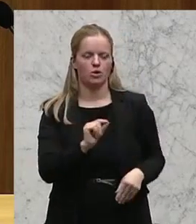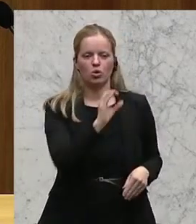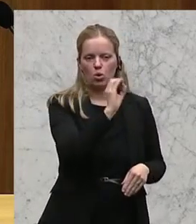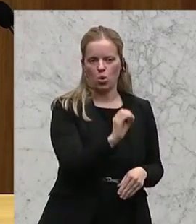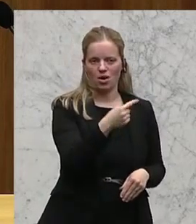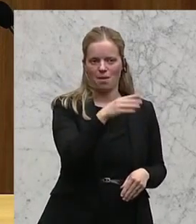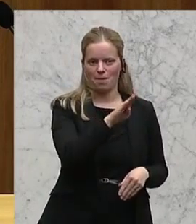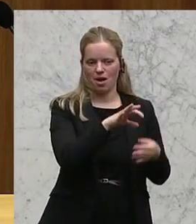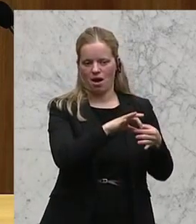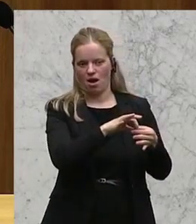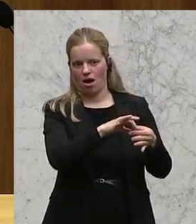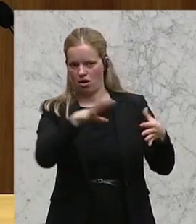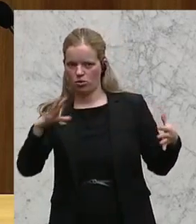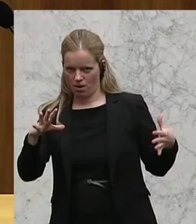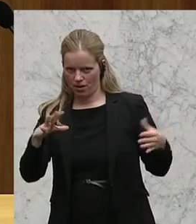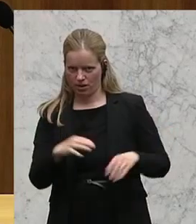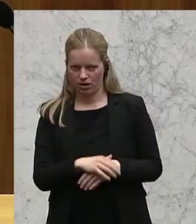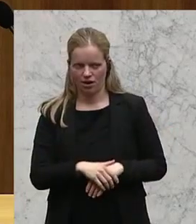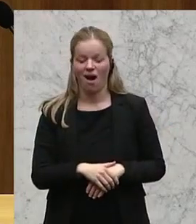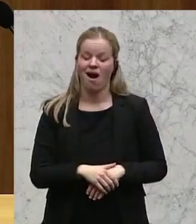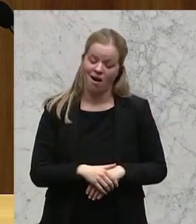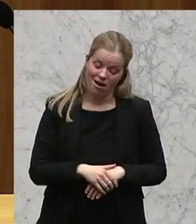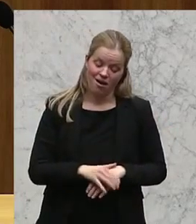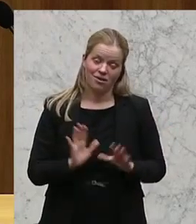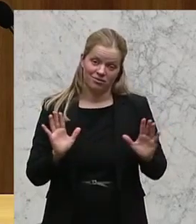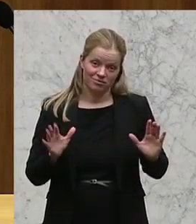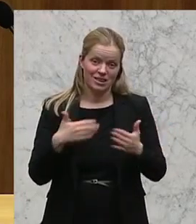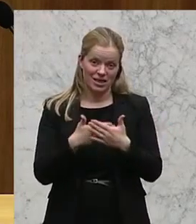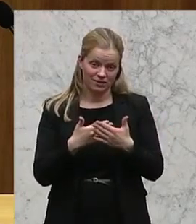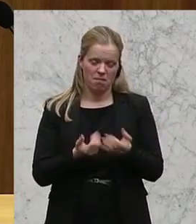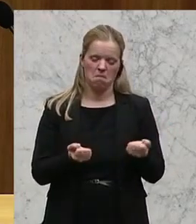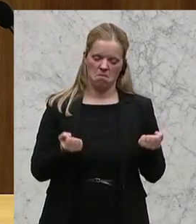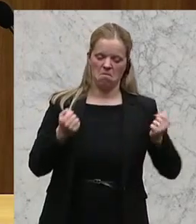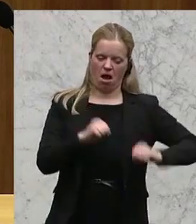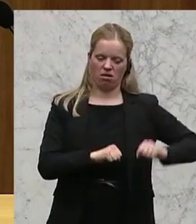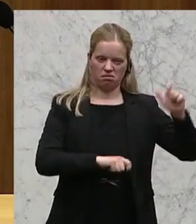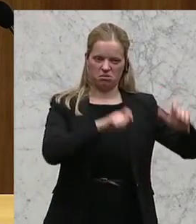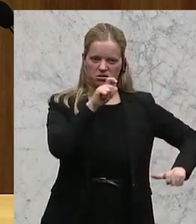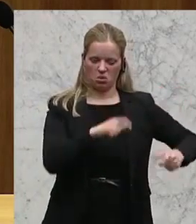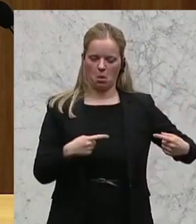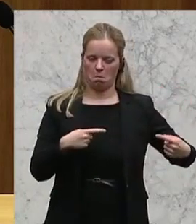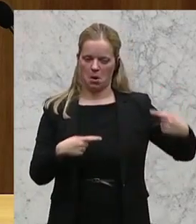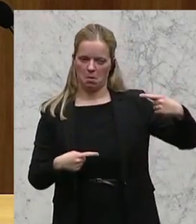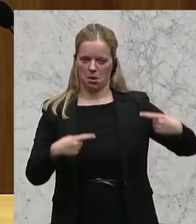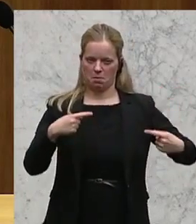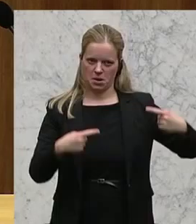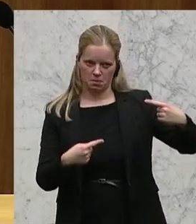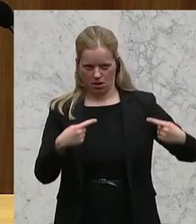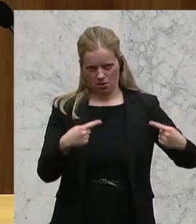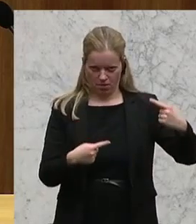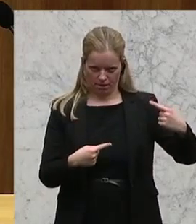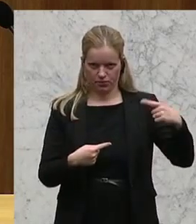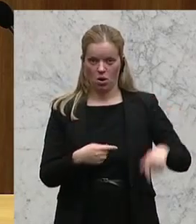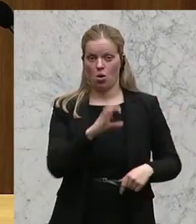Und damit hat er sich wohl mit den Mächtigsten im Land angelegt, mit dem ÖGB, mit dem